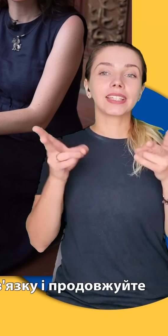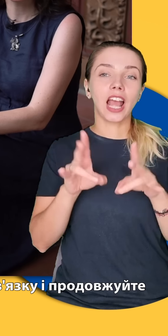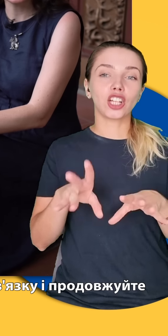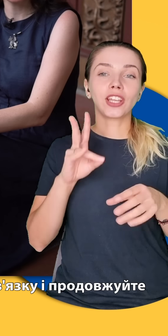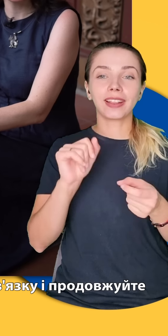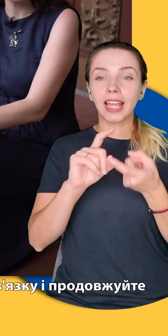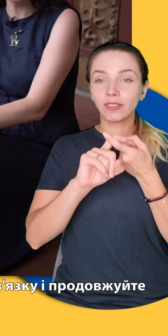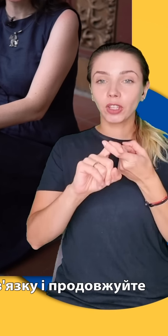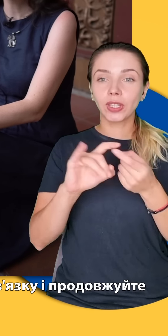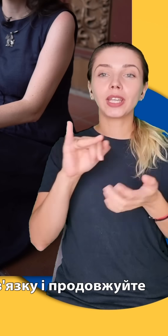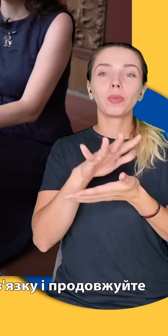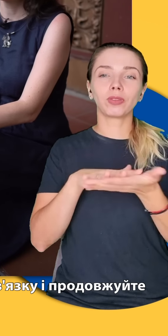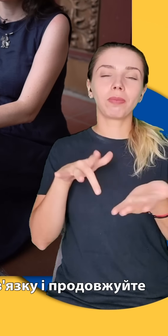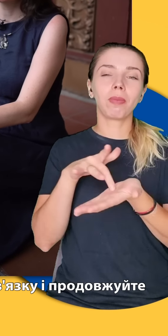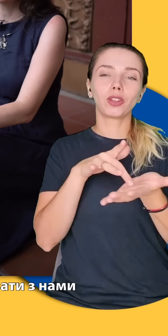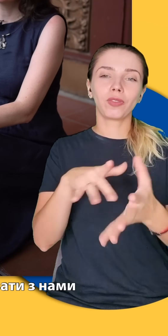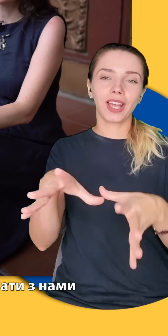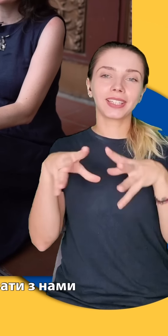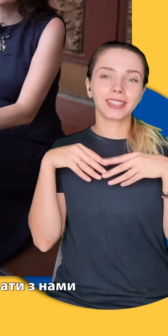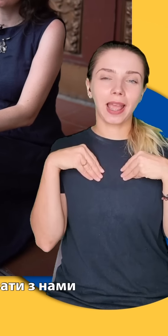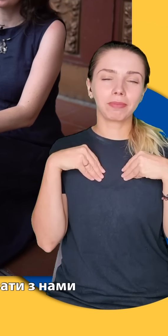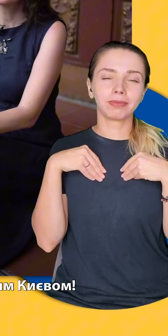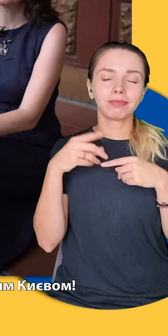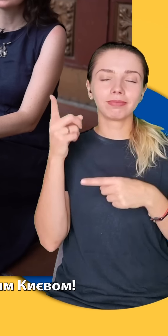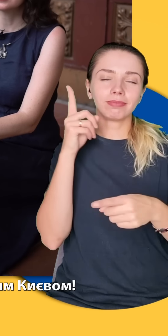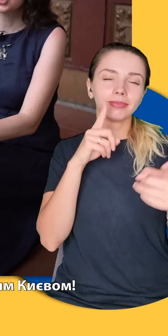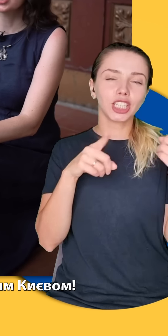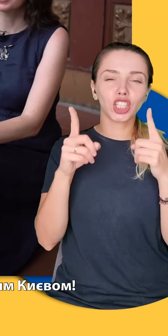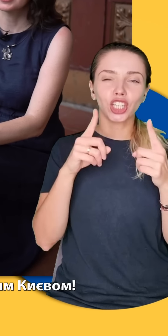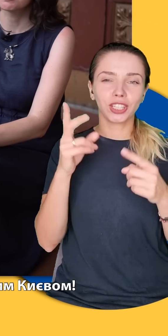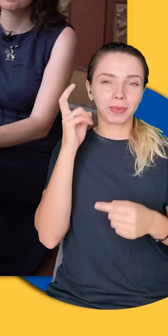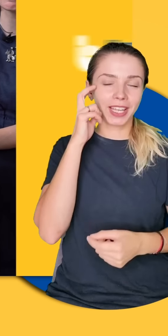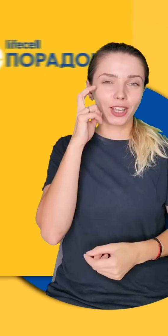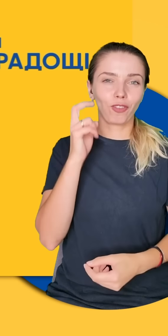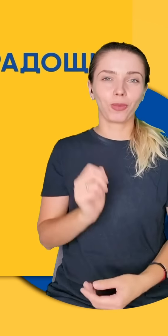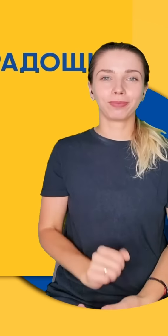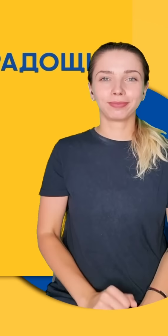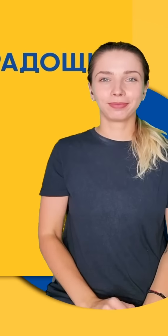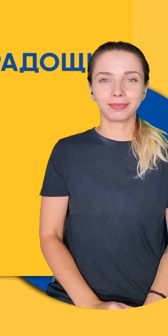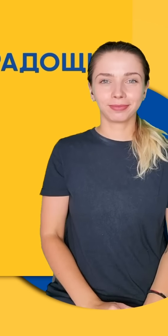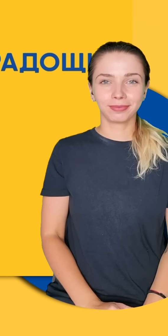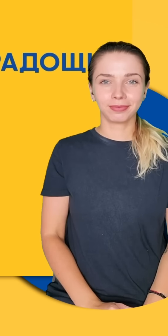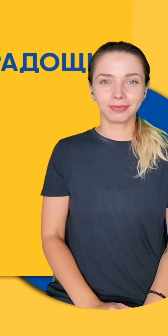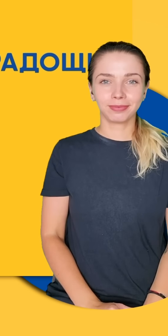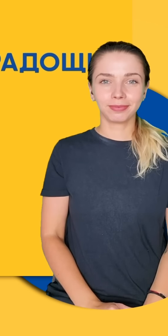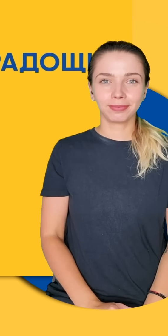Залишайтеся на зв'язку і продовжуйте мандрувати з нами містичним Києвом. за перегляд!